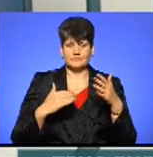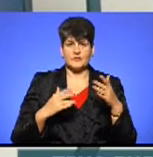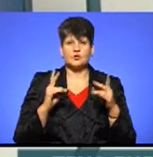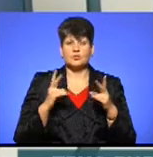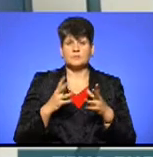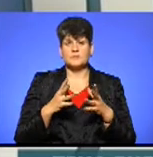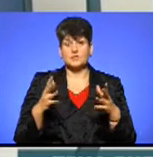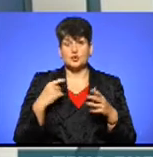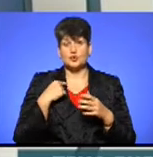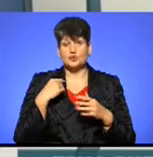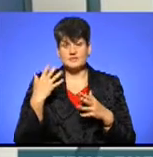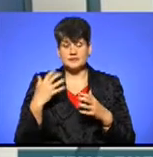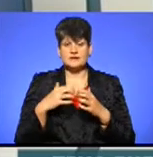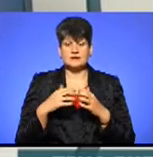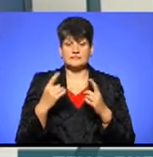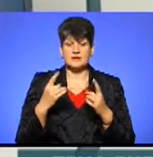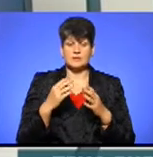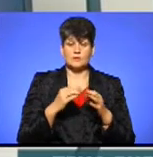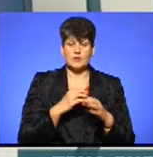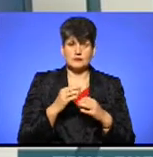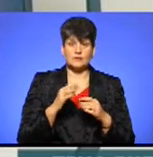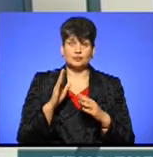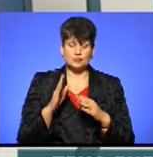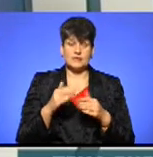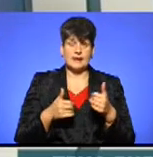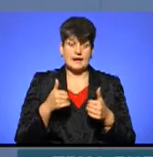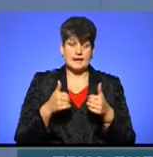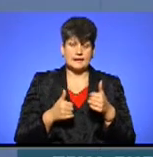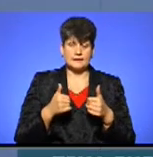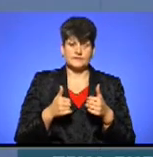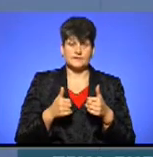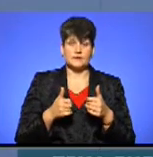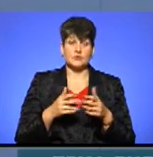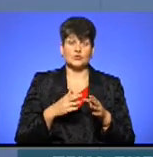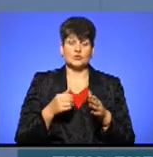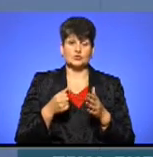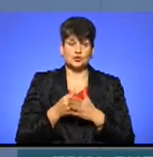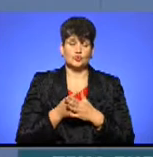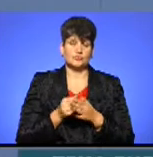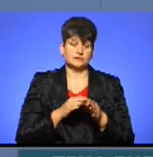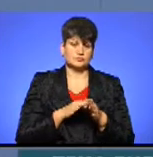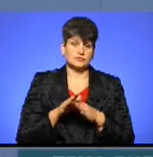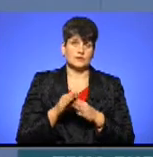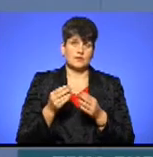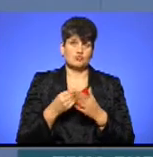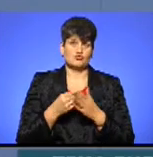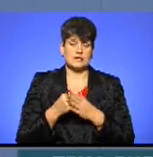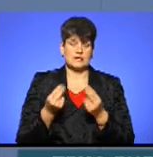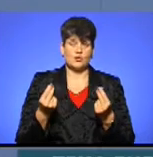системі. Тобто який проєкт набрав найбільше голосів, серед великих проєктів, серед малих проєктів буде рейтинг встановлено до вичерпання обсяг бюджетних коштів. І знову таки, якщо